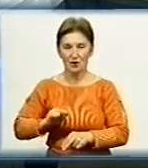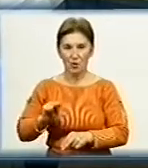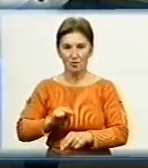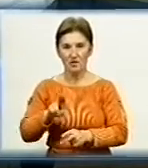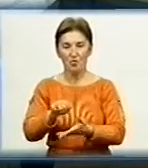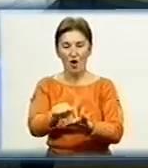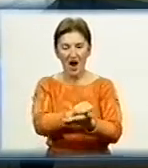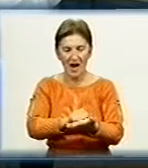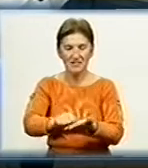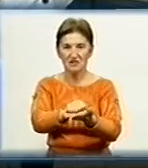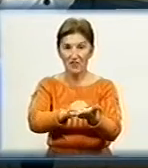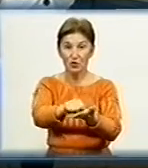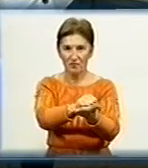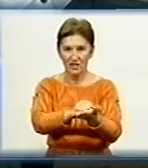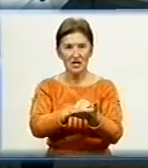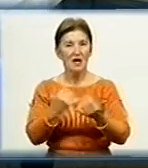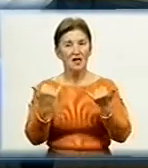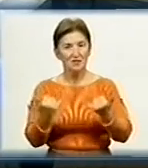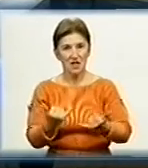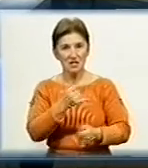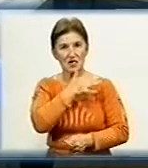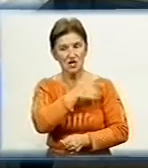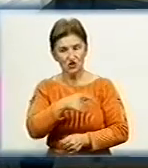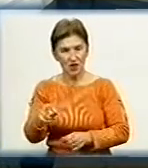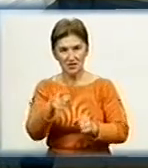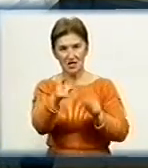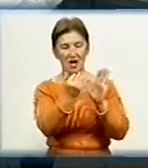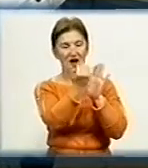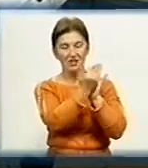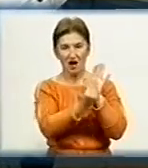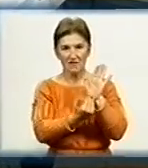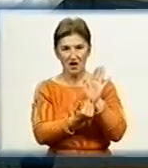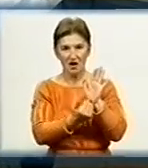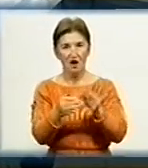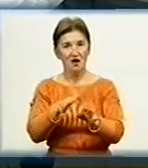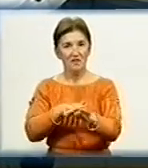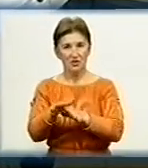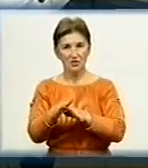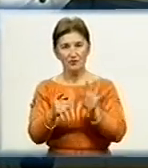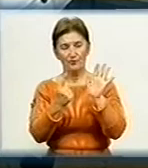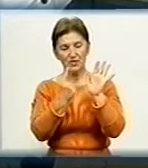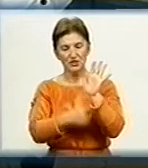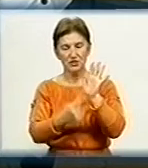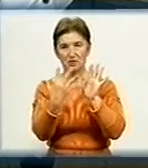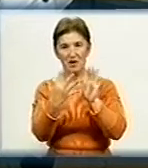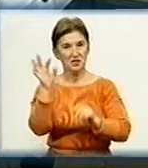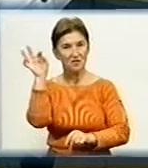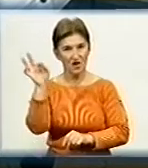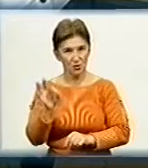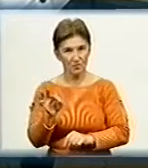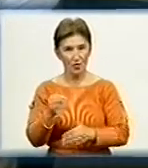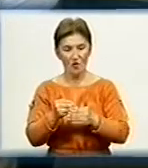асфальтуванню. На даний час із цього графіка ми виконали близько 65% від